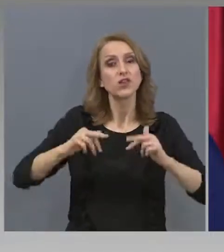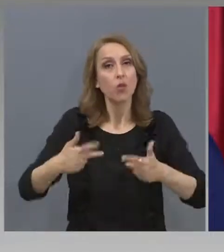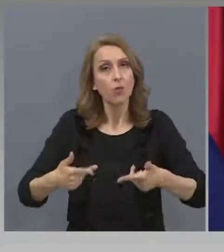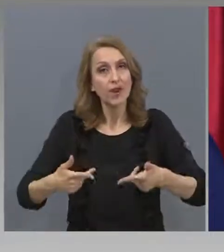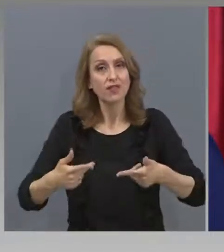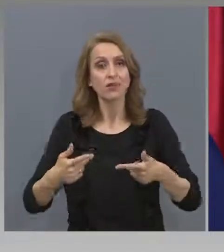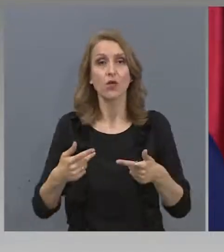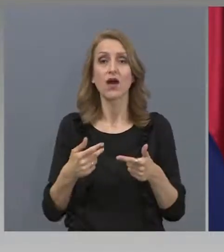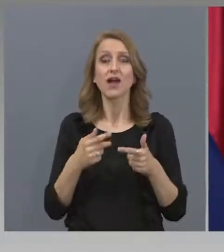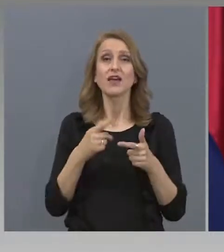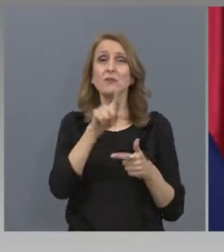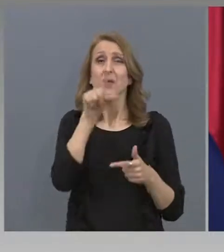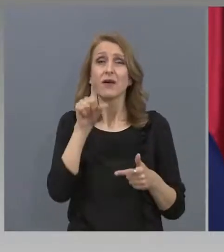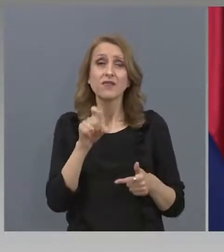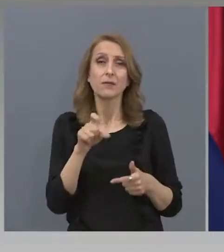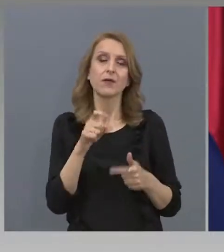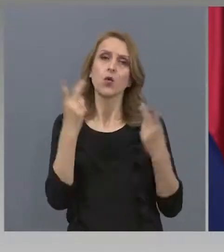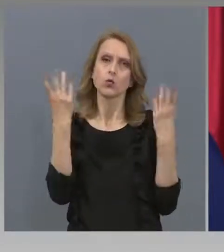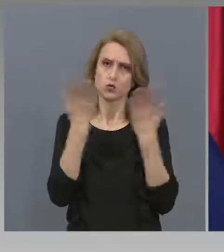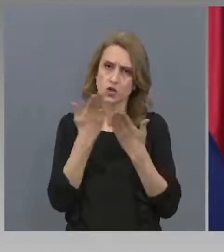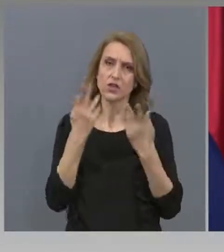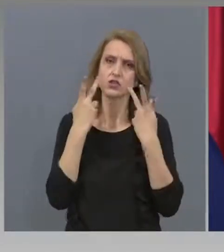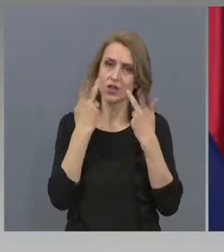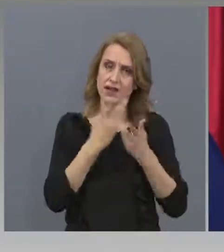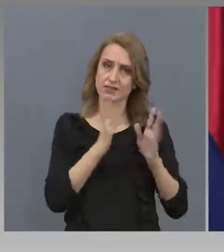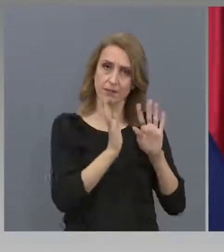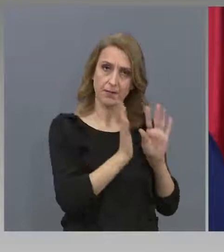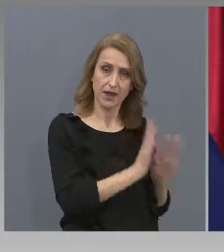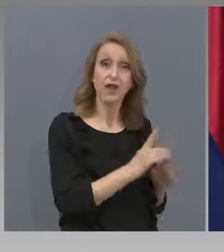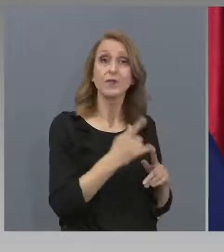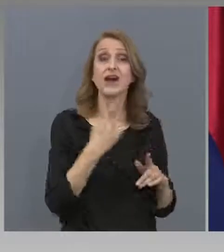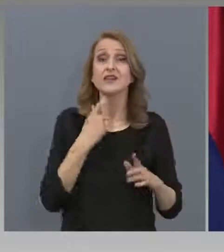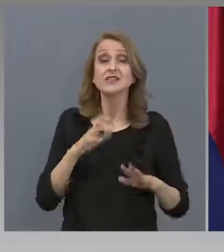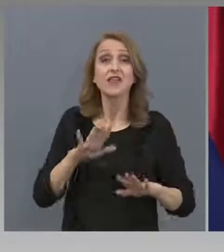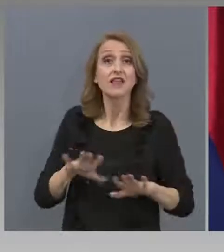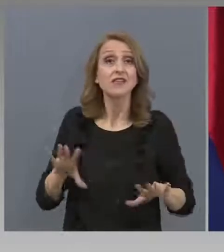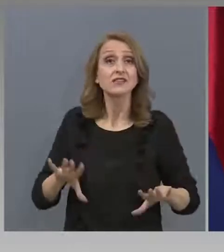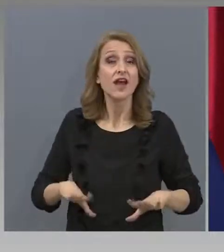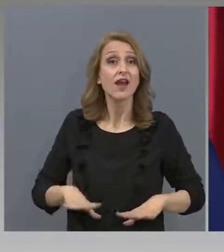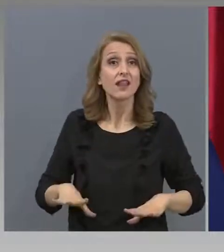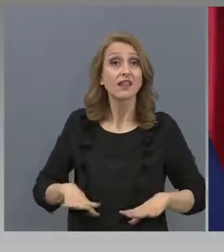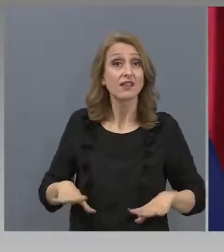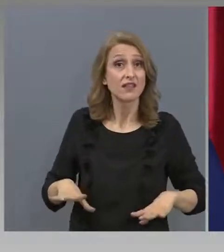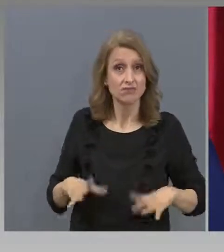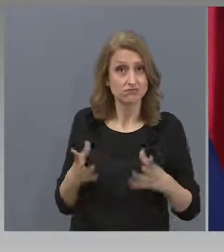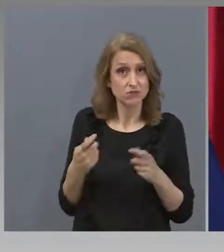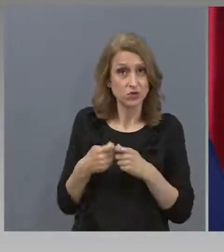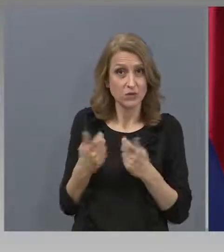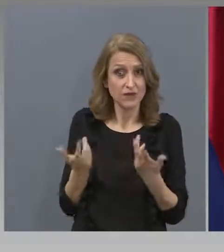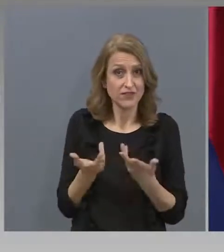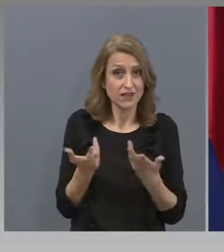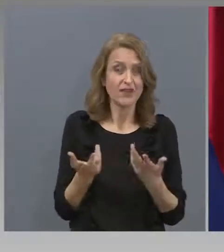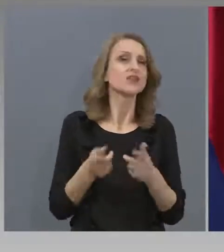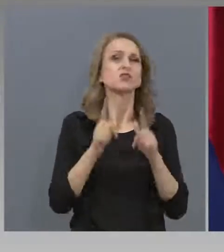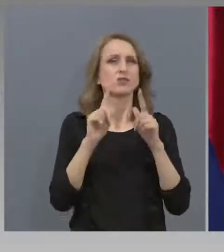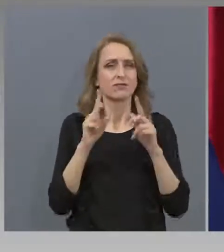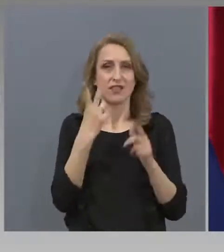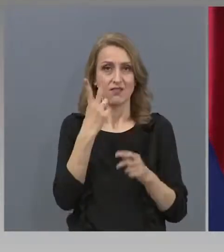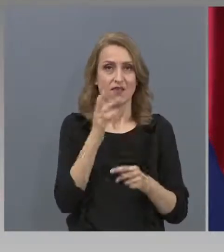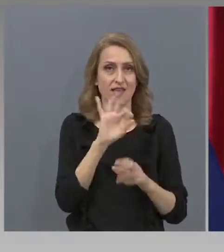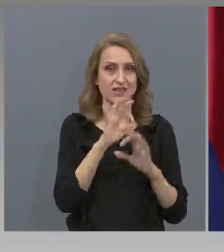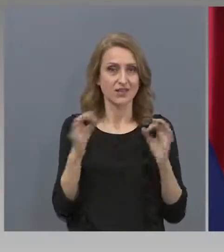градини ще направите ли за училищата, разбрахме. Но за да могат ходят на работа. Две изречения.